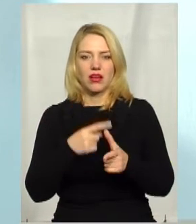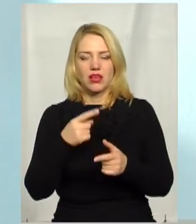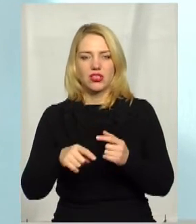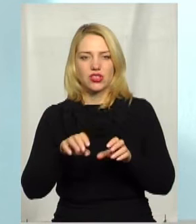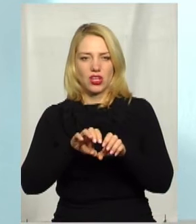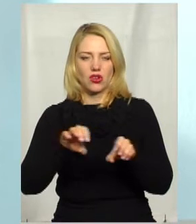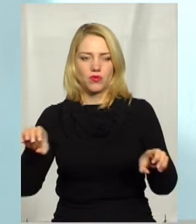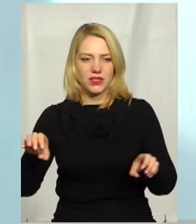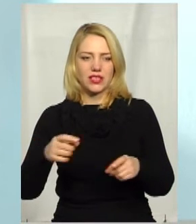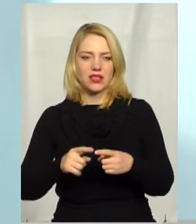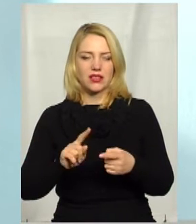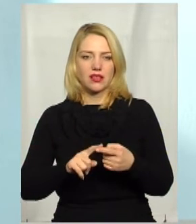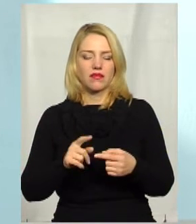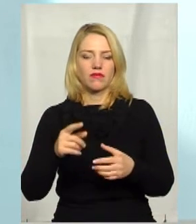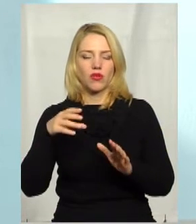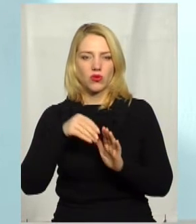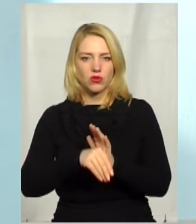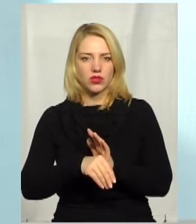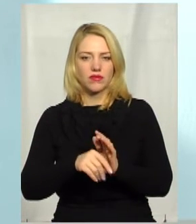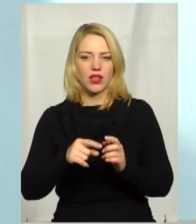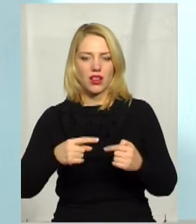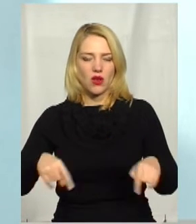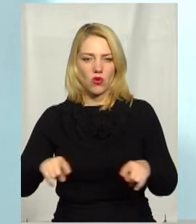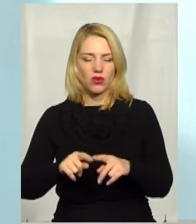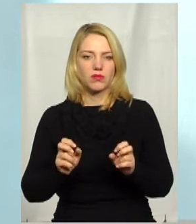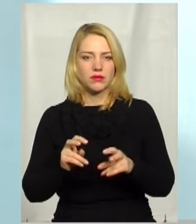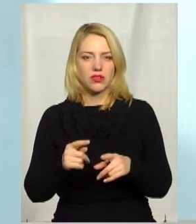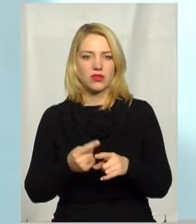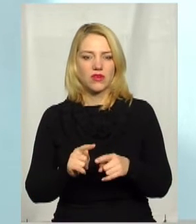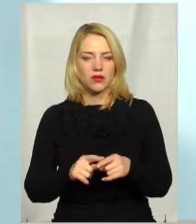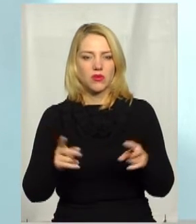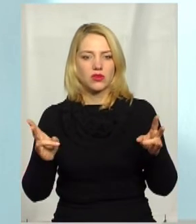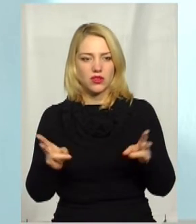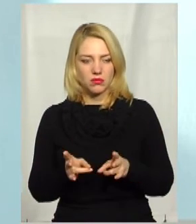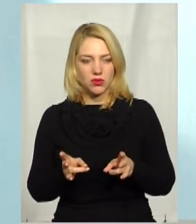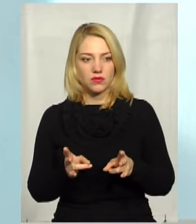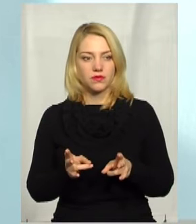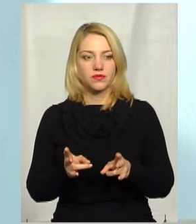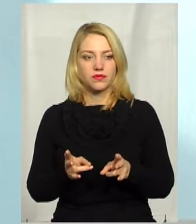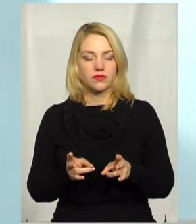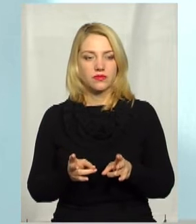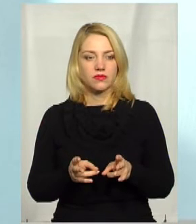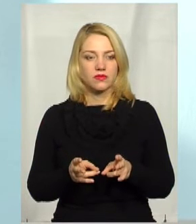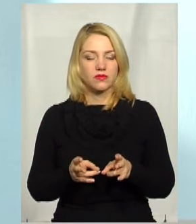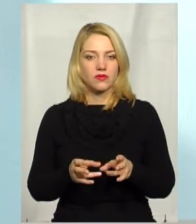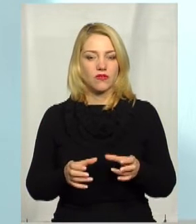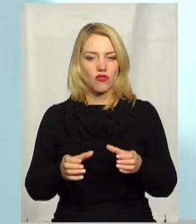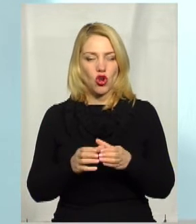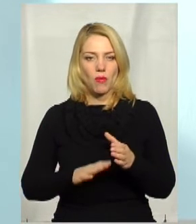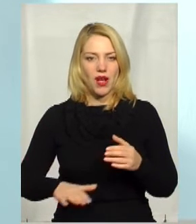які відносяться до категорії небезпечних, то їх потрібно в громаді